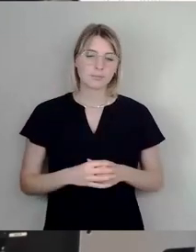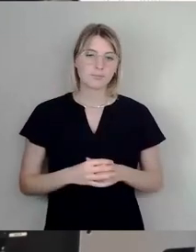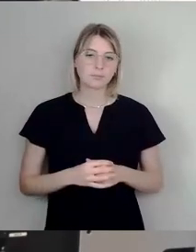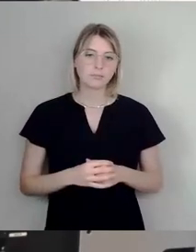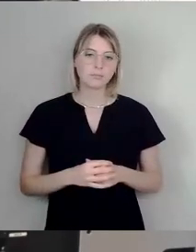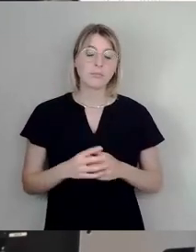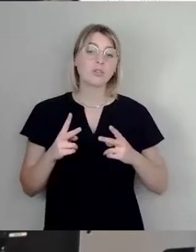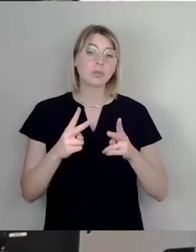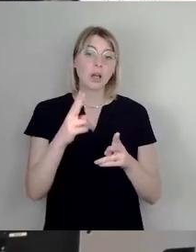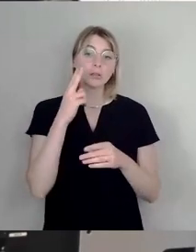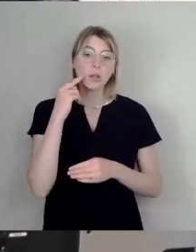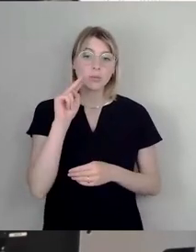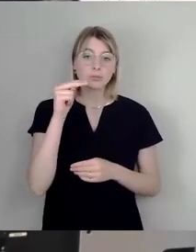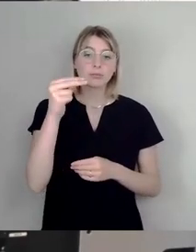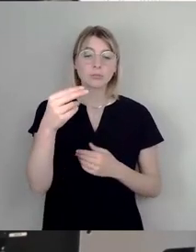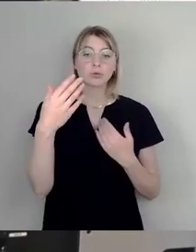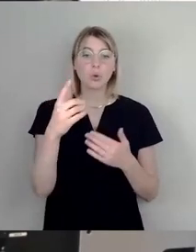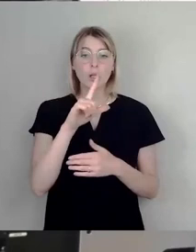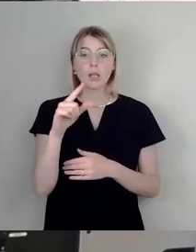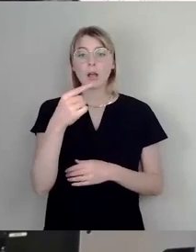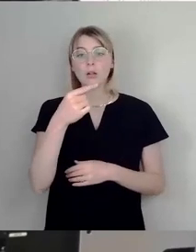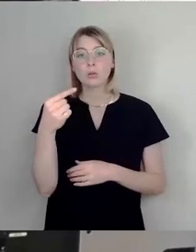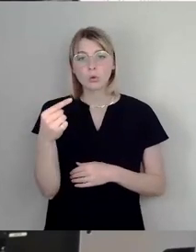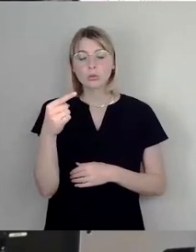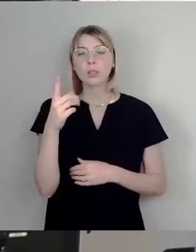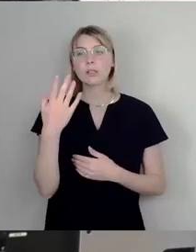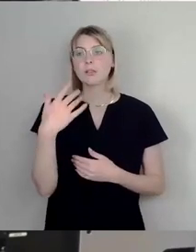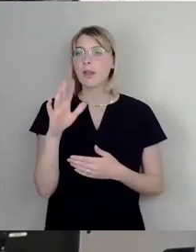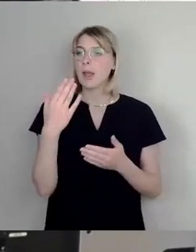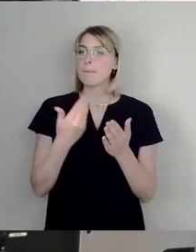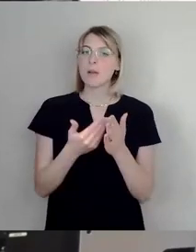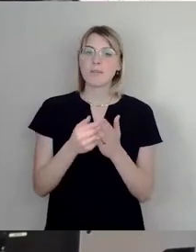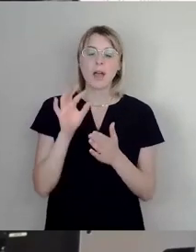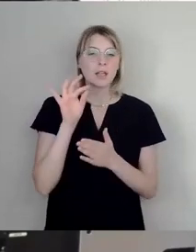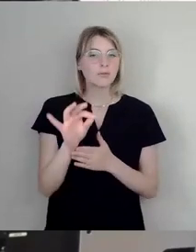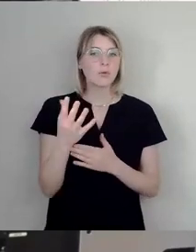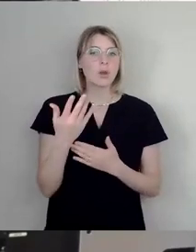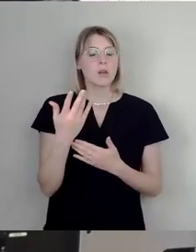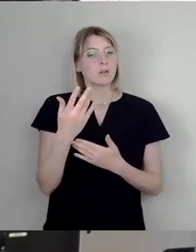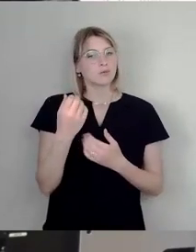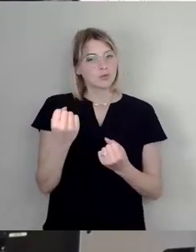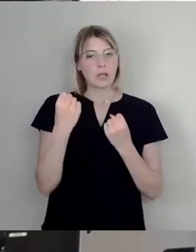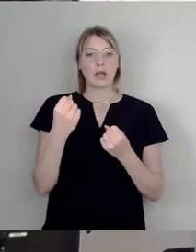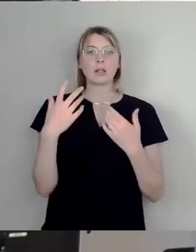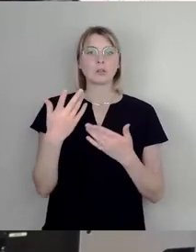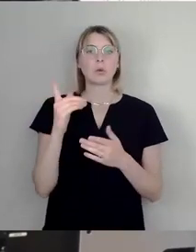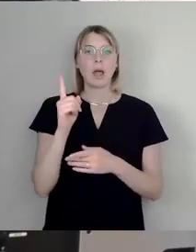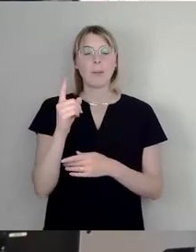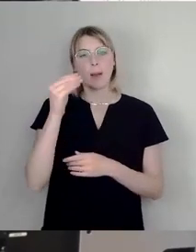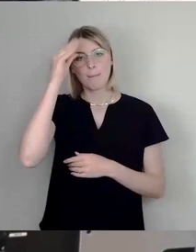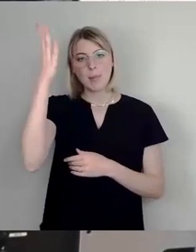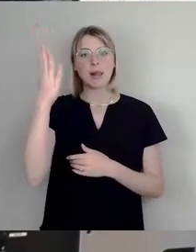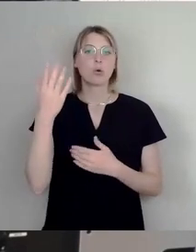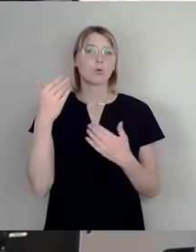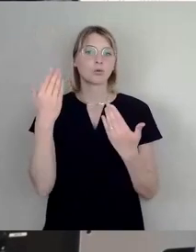Beweis von Größe gewesen, aber dazu braucht es einer gewissen Bildungsbürgerlichkeit, die hier nicht da ist, eine